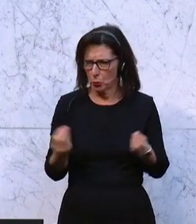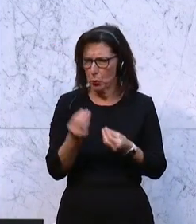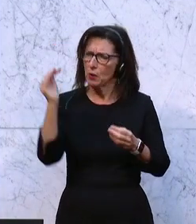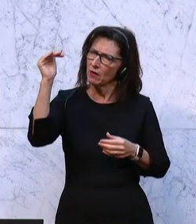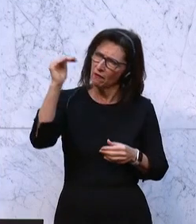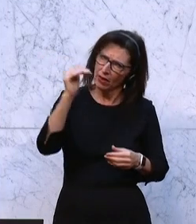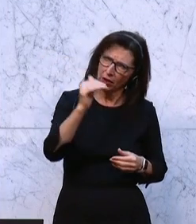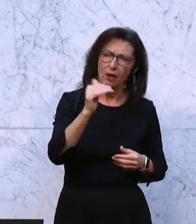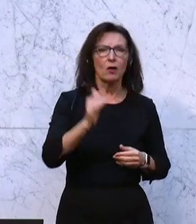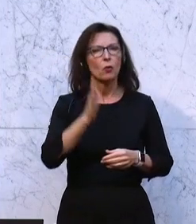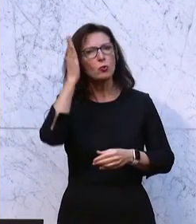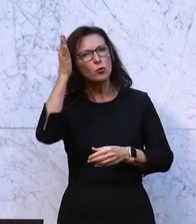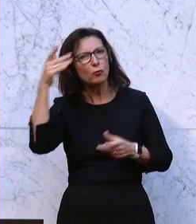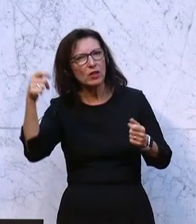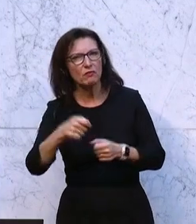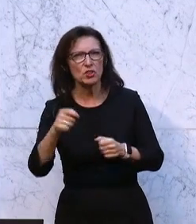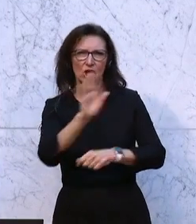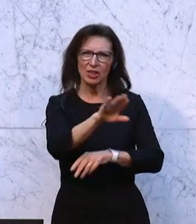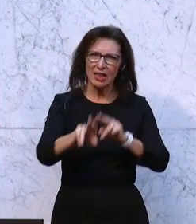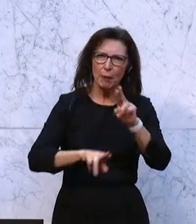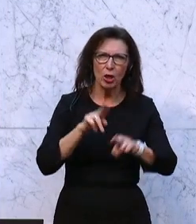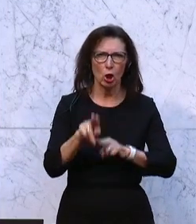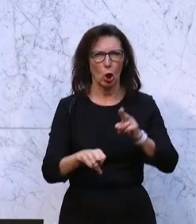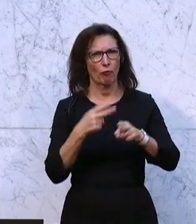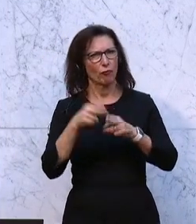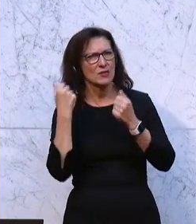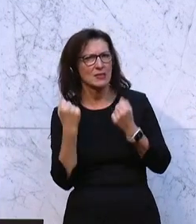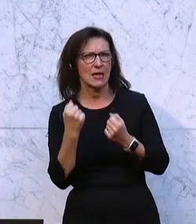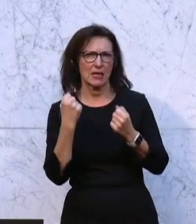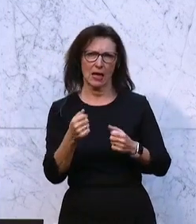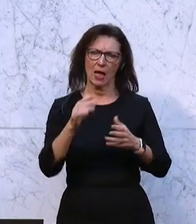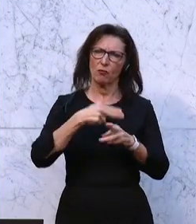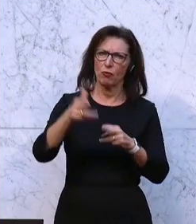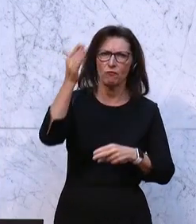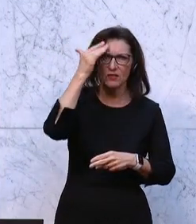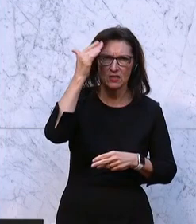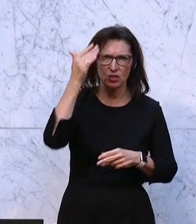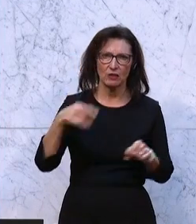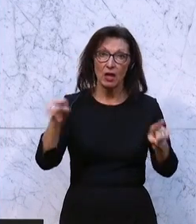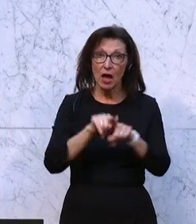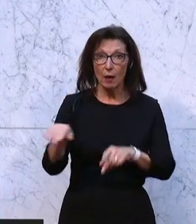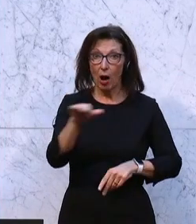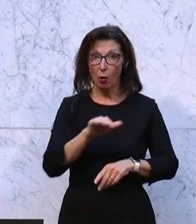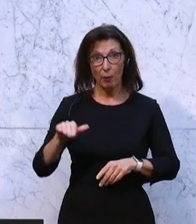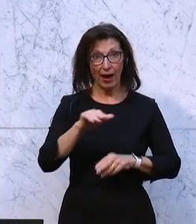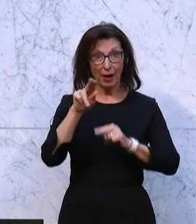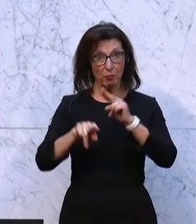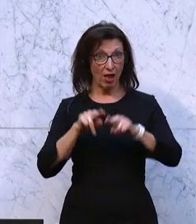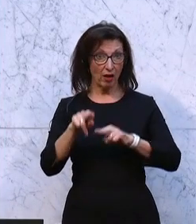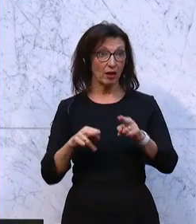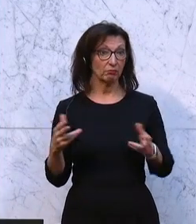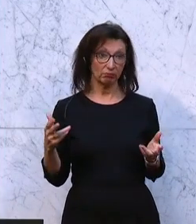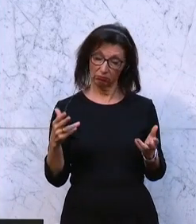Investitionen in die Zukunft, in die Kinderbetreuung, in die Sicherheit, in die Wissenschaft, aber auch in den Bereich der Pflege sind